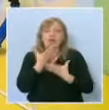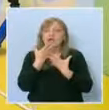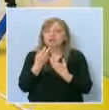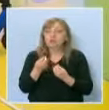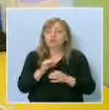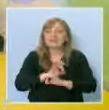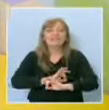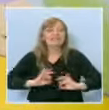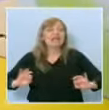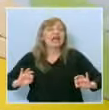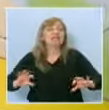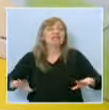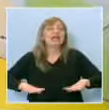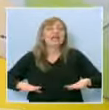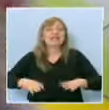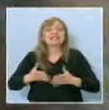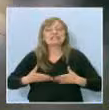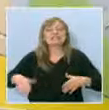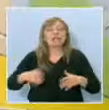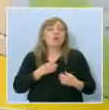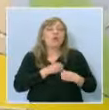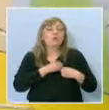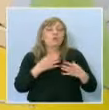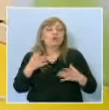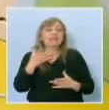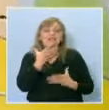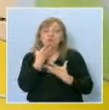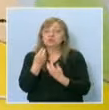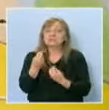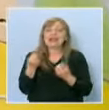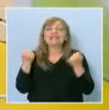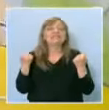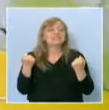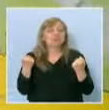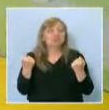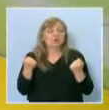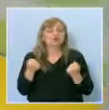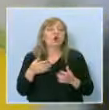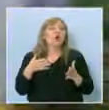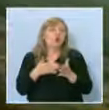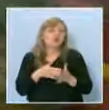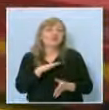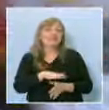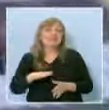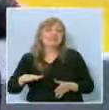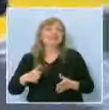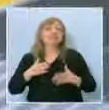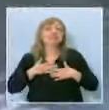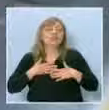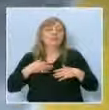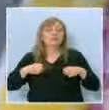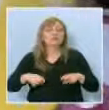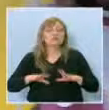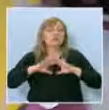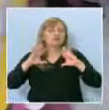реалната градска среда и обогатяват познанията си за живота. Освен, че децата имат възможност цяла зима, докато на въне